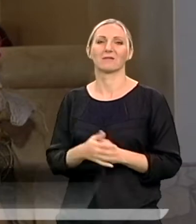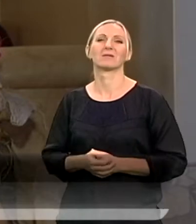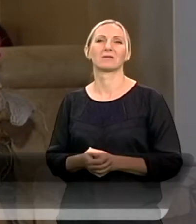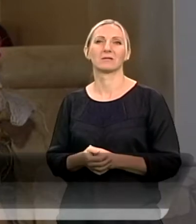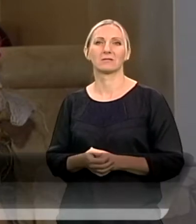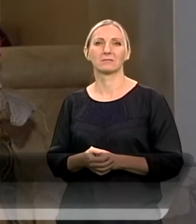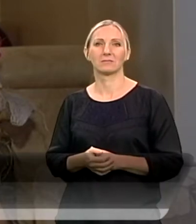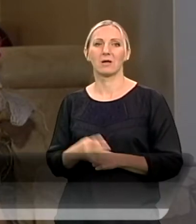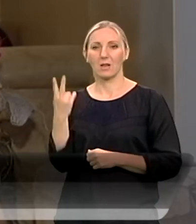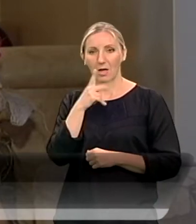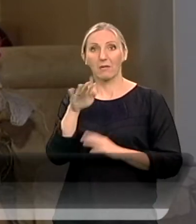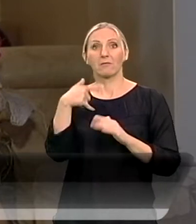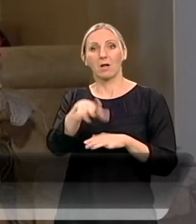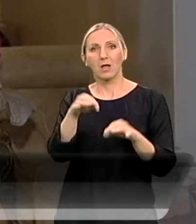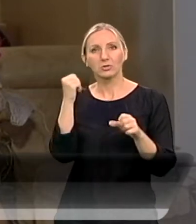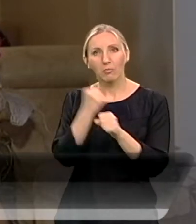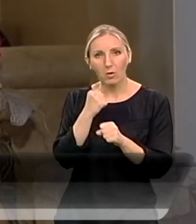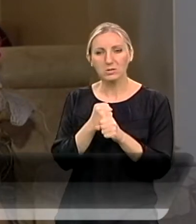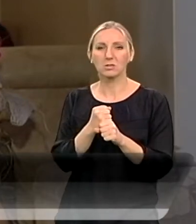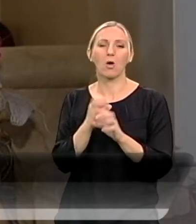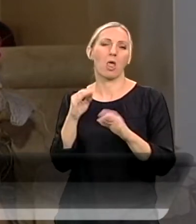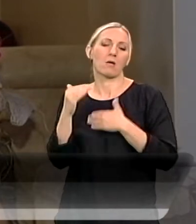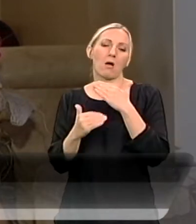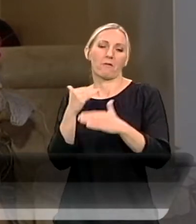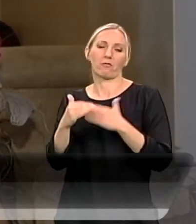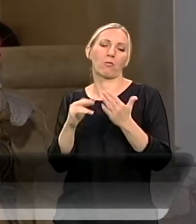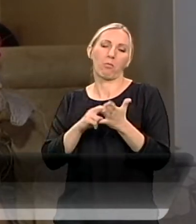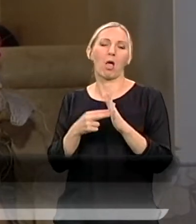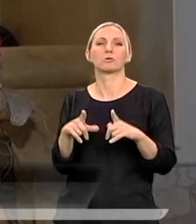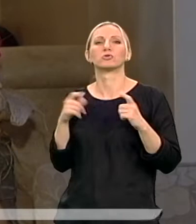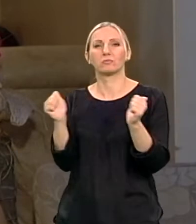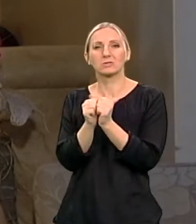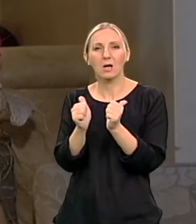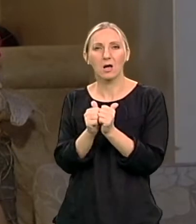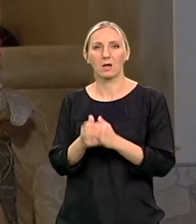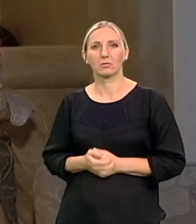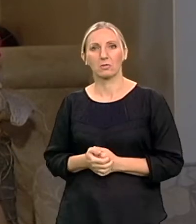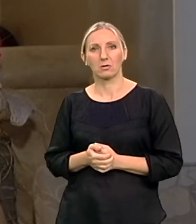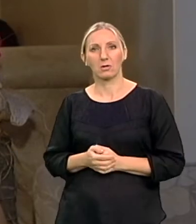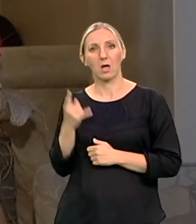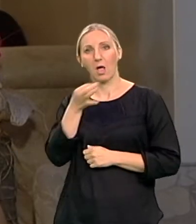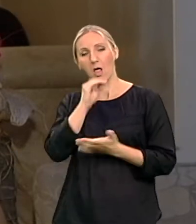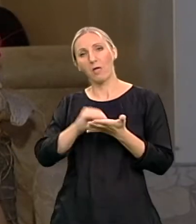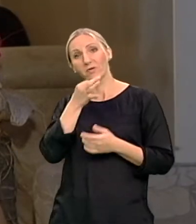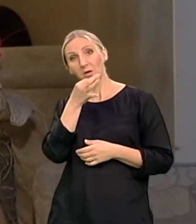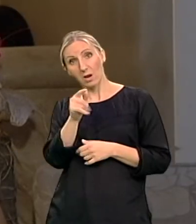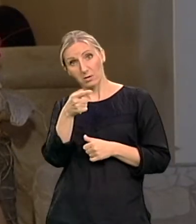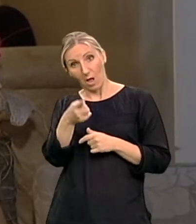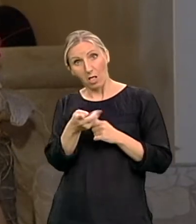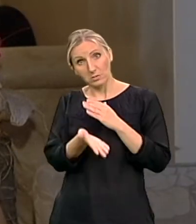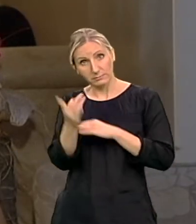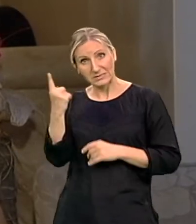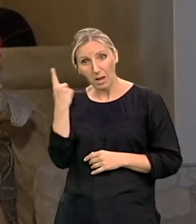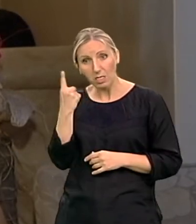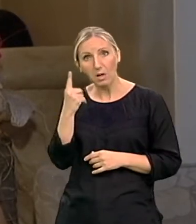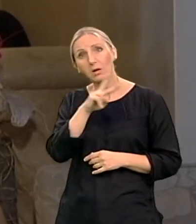Da i ona nađe posto pa sve na nekim svojim tokom naravno da planiramo da živimo zajedno. Da li vi ste odlazili iz ove manje sredine iz